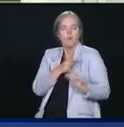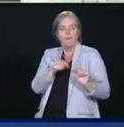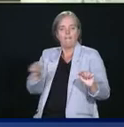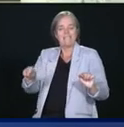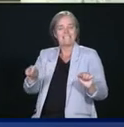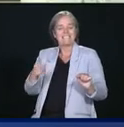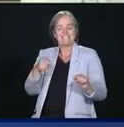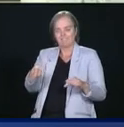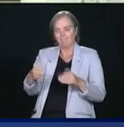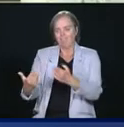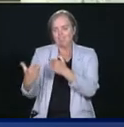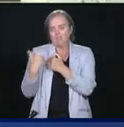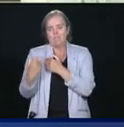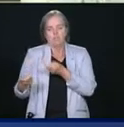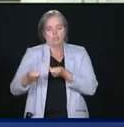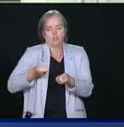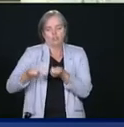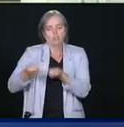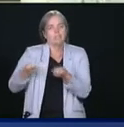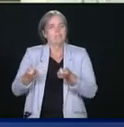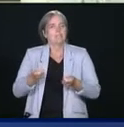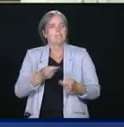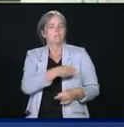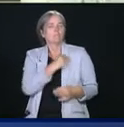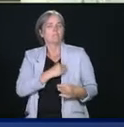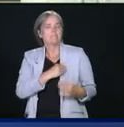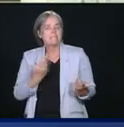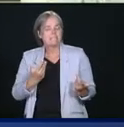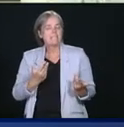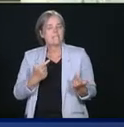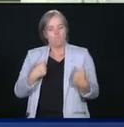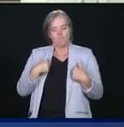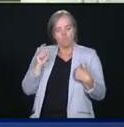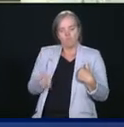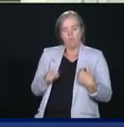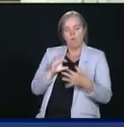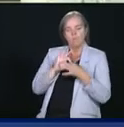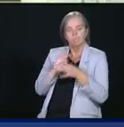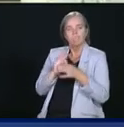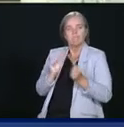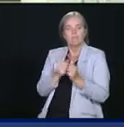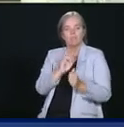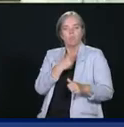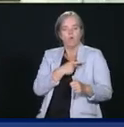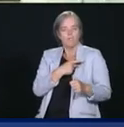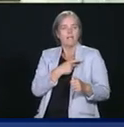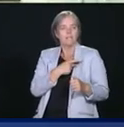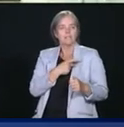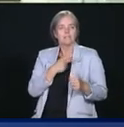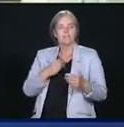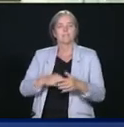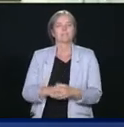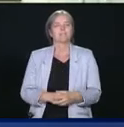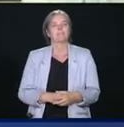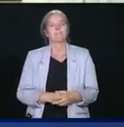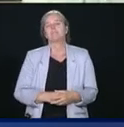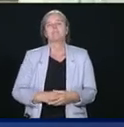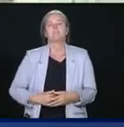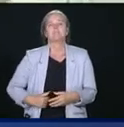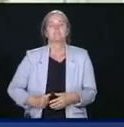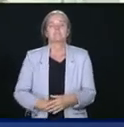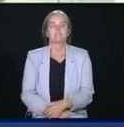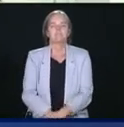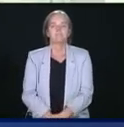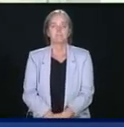On doit travailler avec les provinces. C'est ce que nous faisons depuis plusieurs jours maintenant. Merci beaucoup tout le monde. Merci.